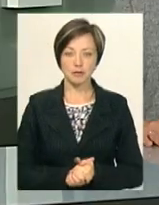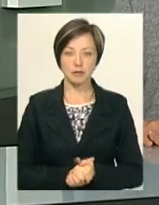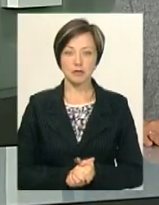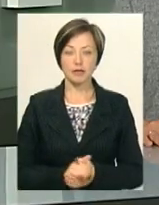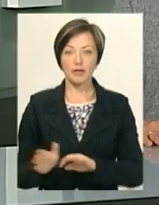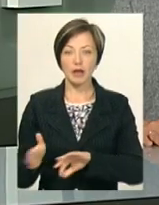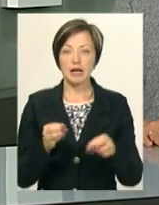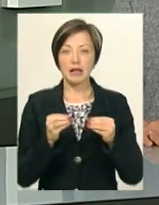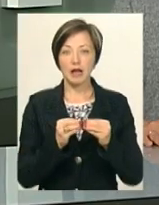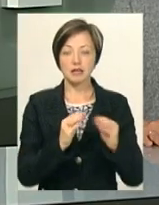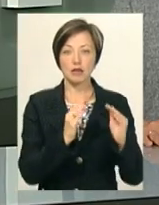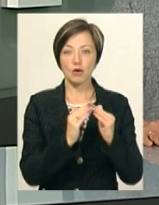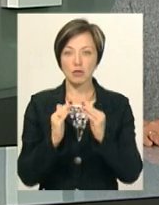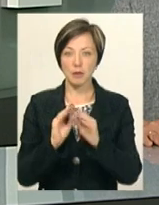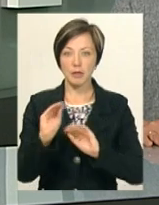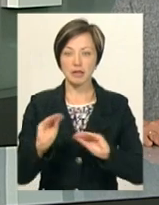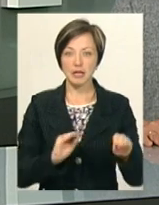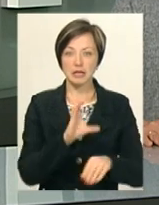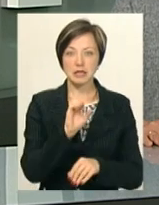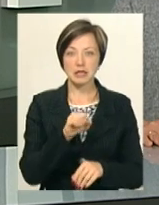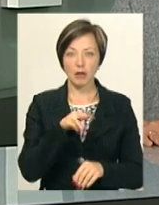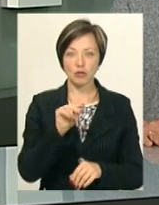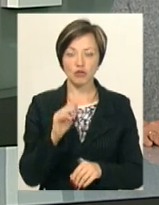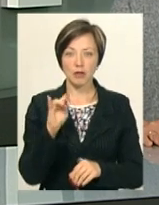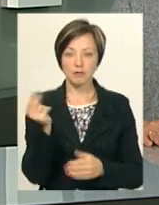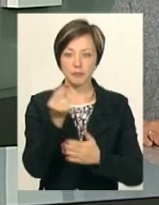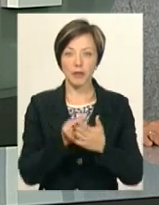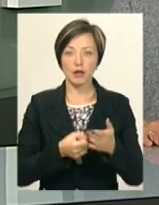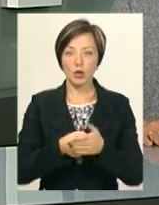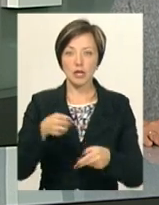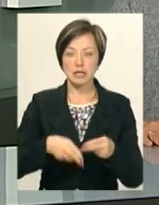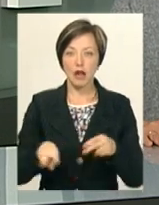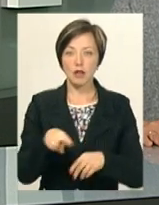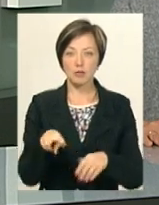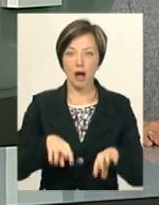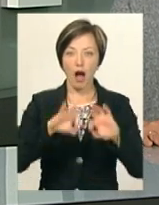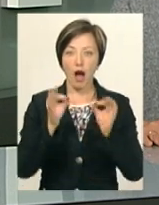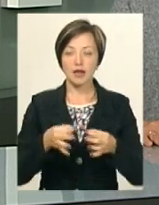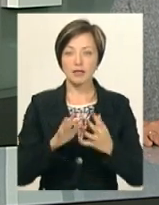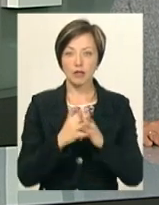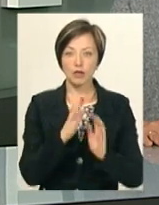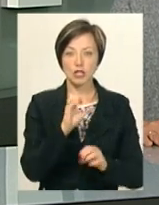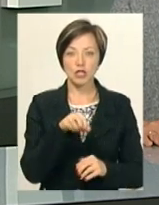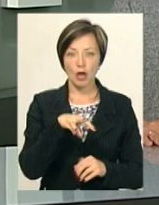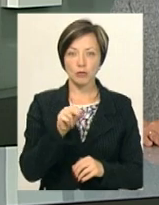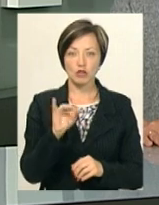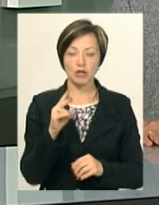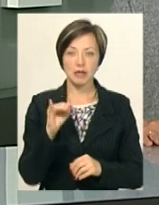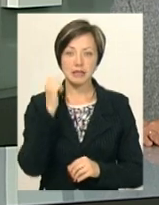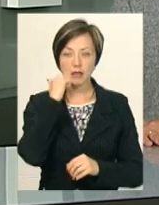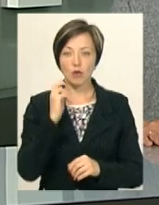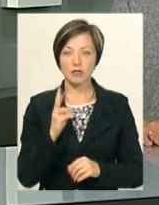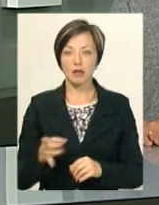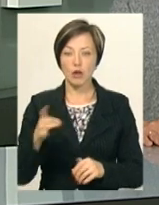Десять осель на Хмельниччині прикрасять самчаківським розписом. До кінця листопада арт-село у самчиках Старокостянтинівського району